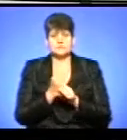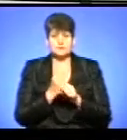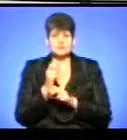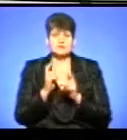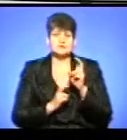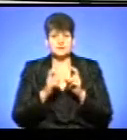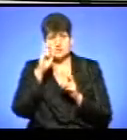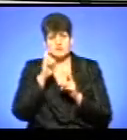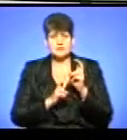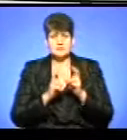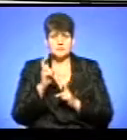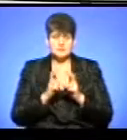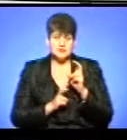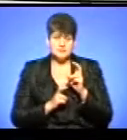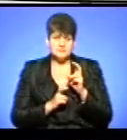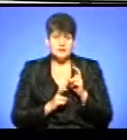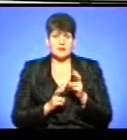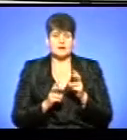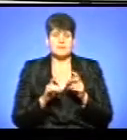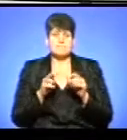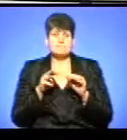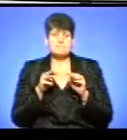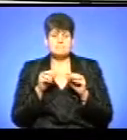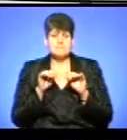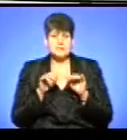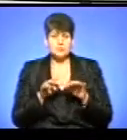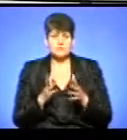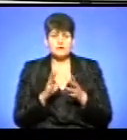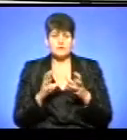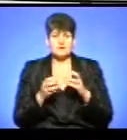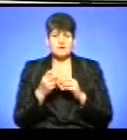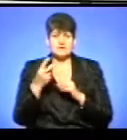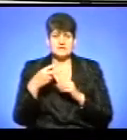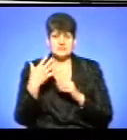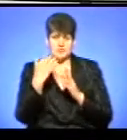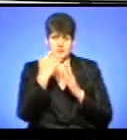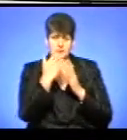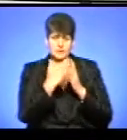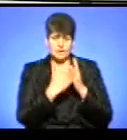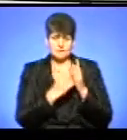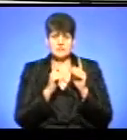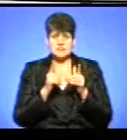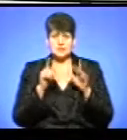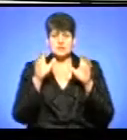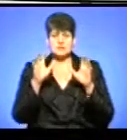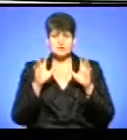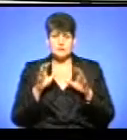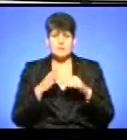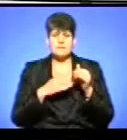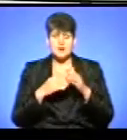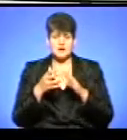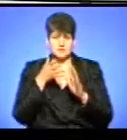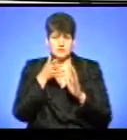Центр громадського контролю дій. Методологію, яка поєднує 25 індикаторів на основі чинного законодавства і практик